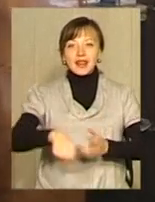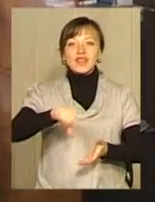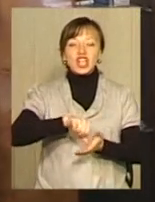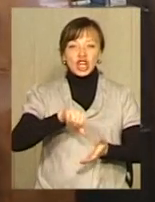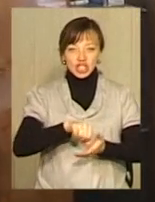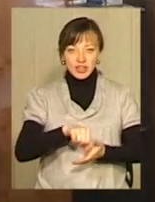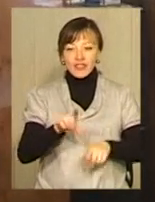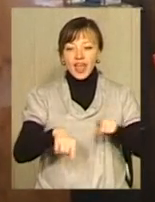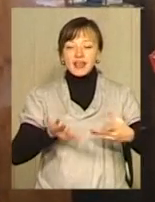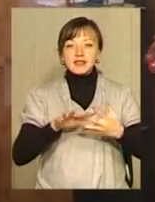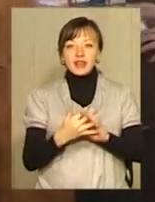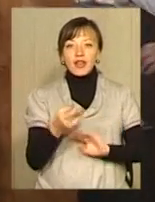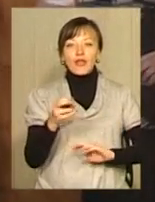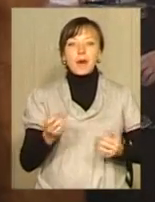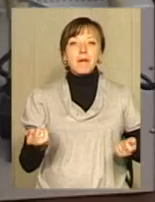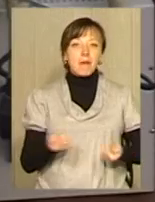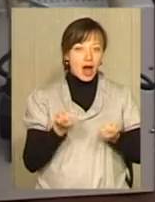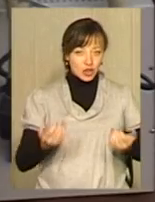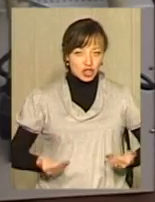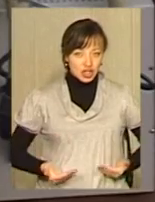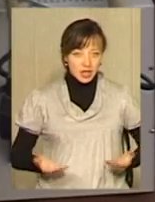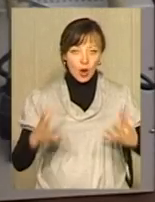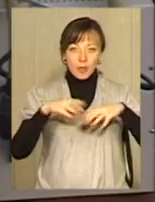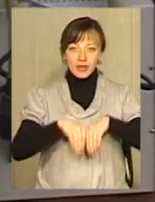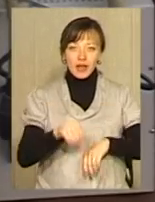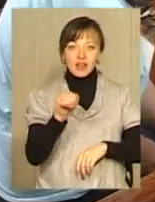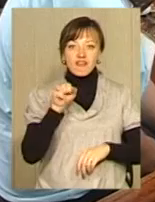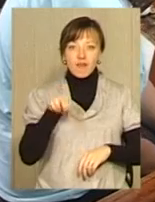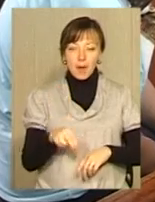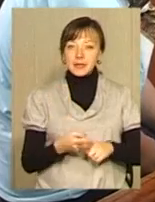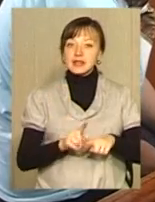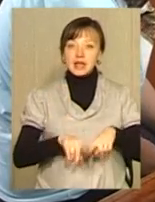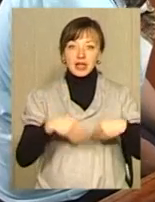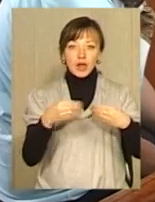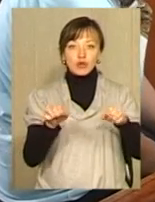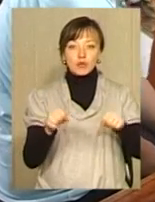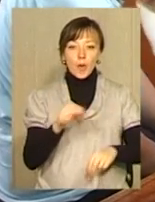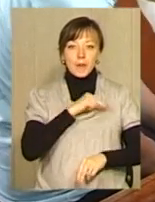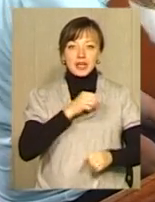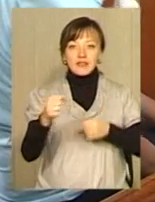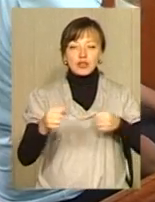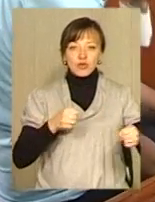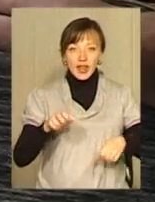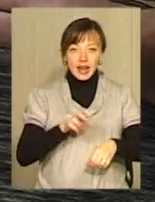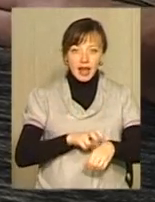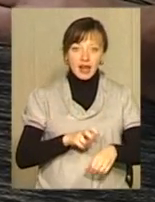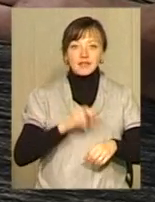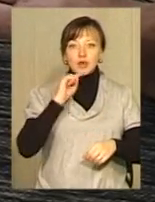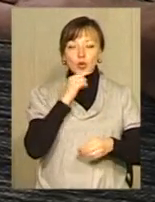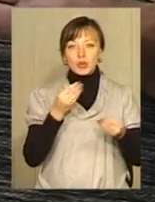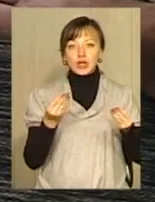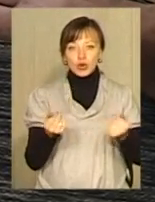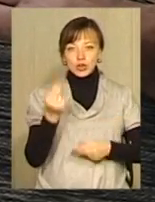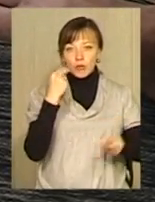У деяких селах, де мало жителів і немає фельдшерів, об'єднали ФАПи. Це дало змогу працевлаштувати лікарів, зекономити гроші та поліпшити